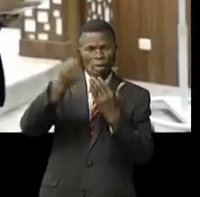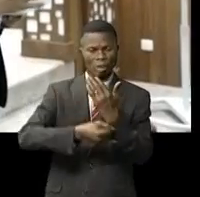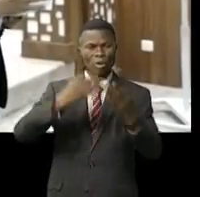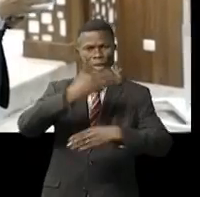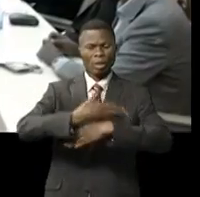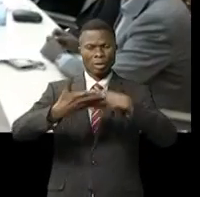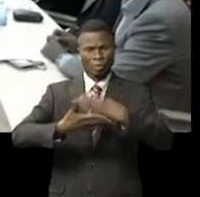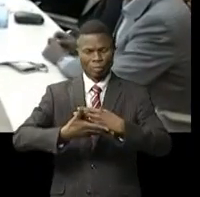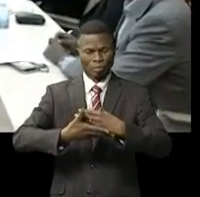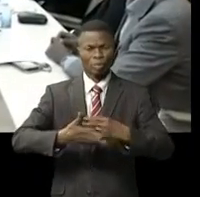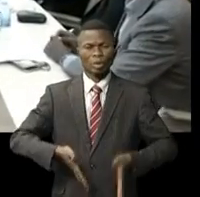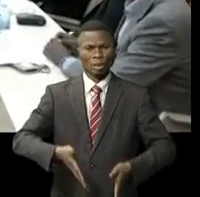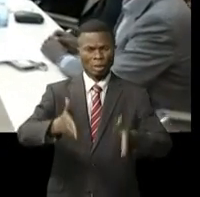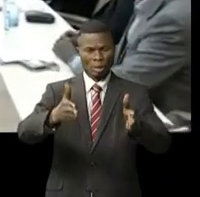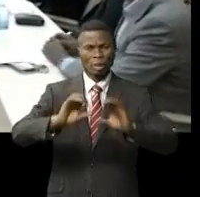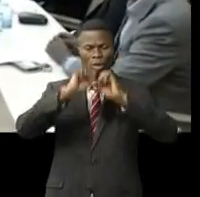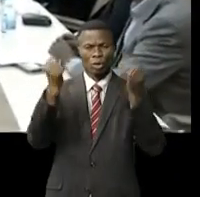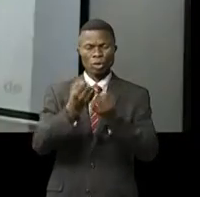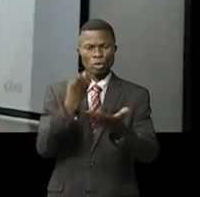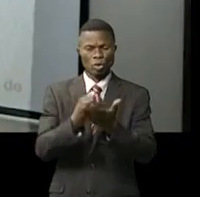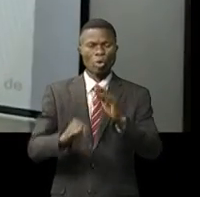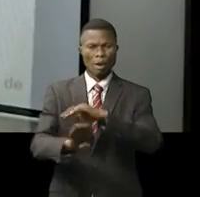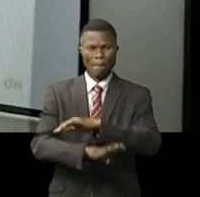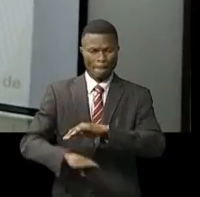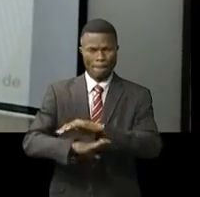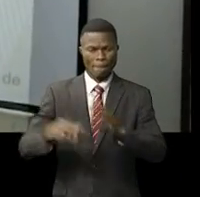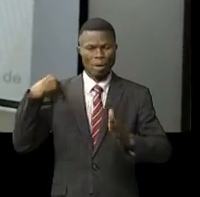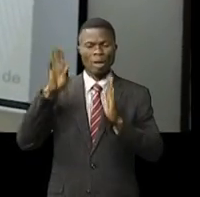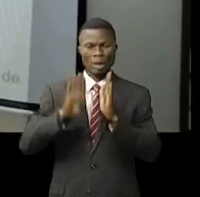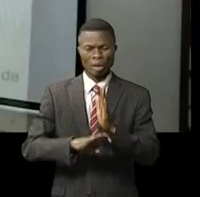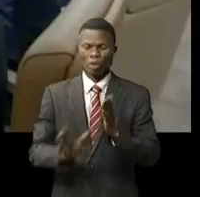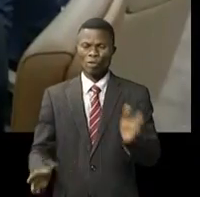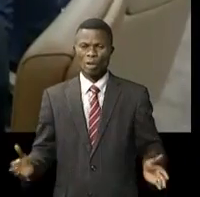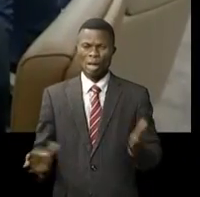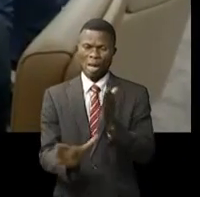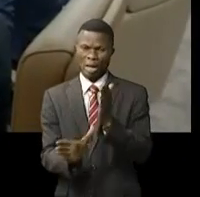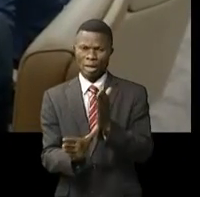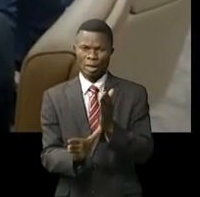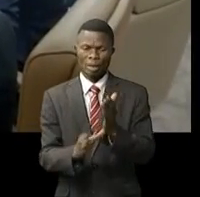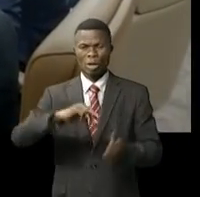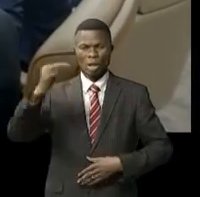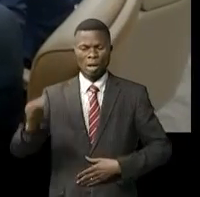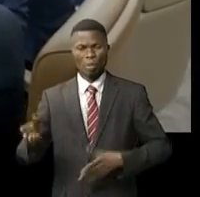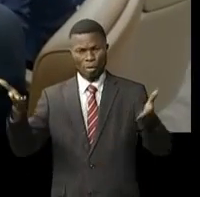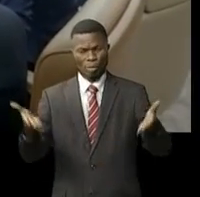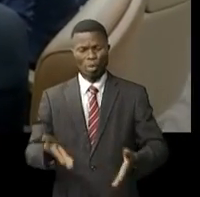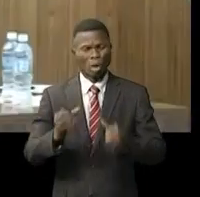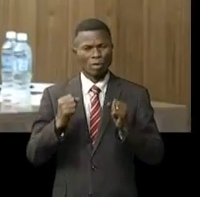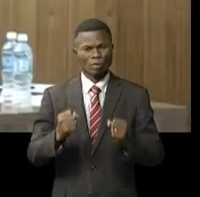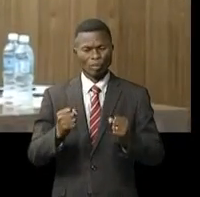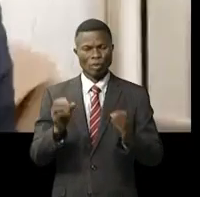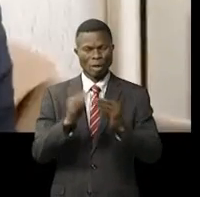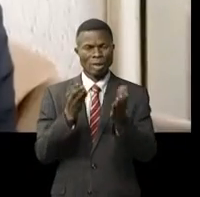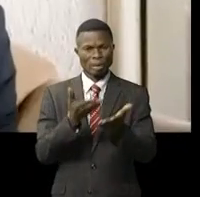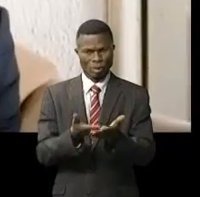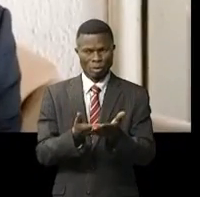construction des infrastructures socio-économiques des bases le gouverneur a eu du maniema à prépare active à ses